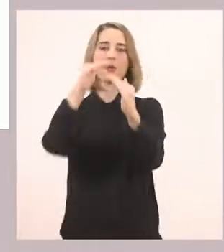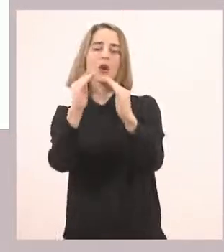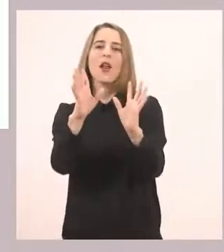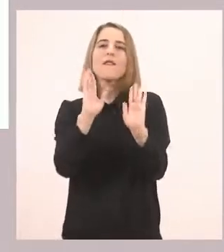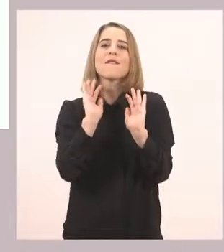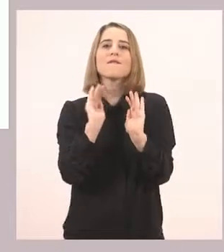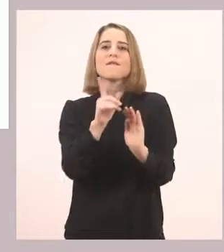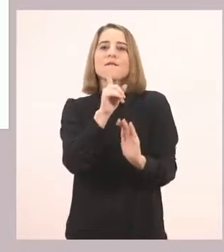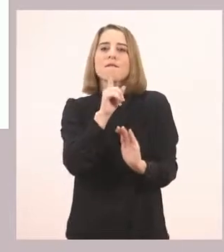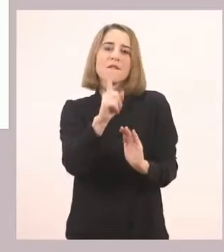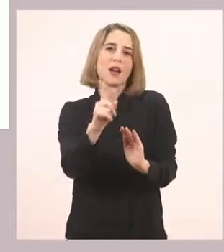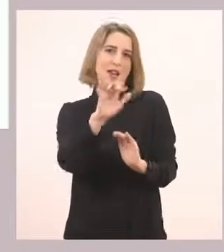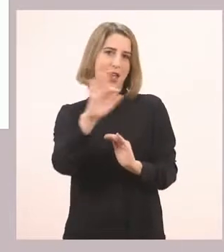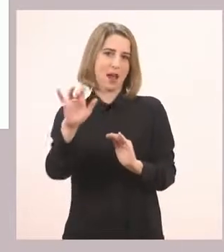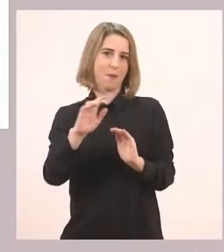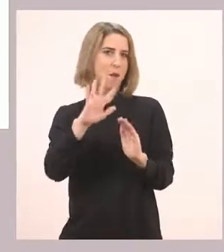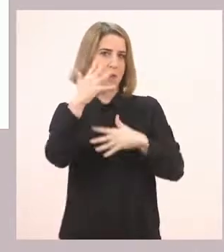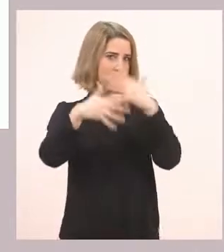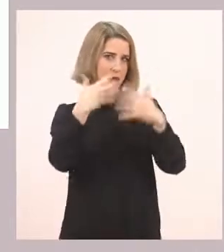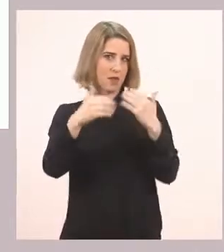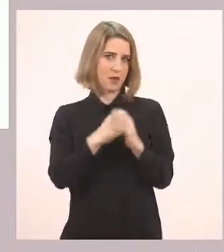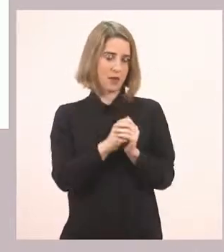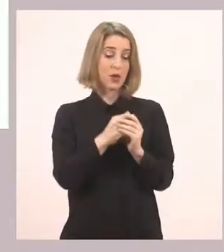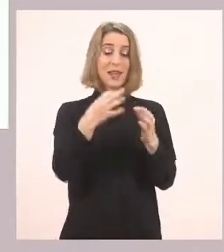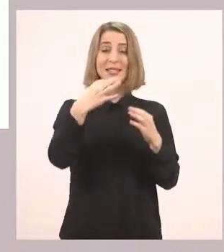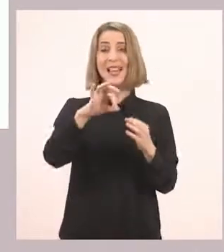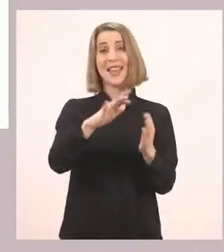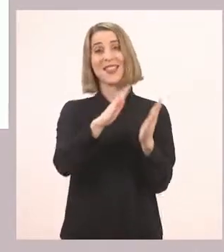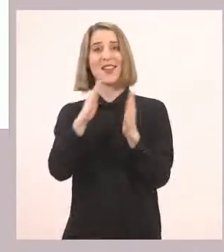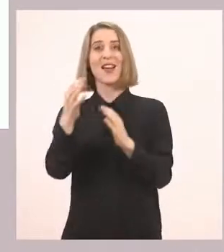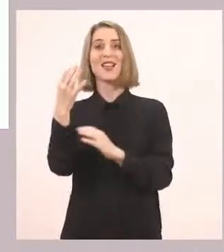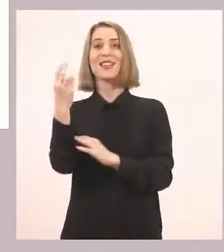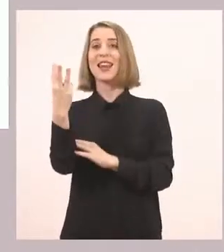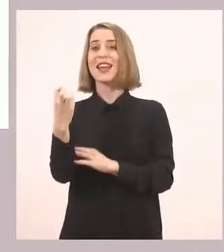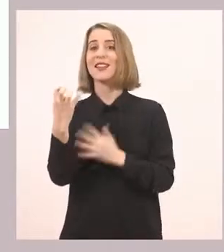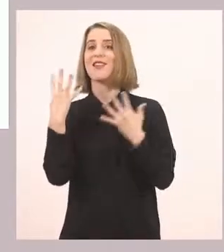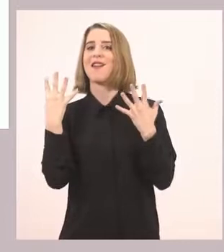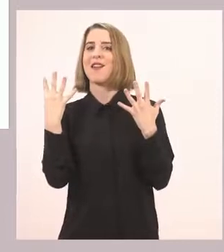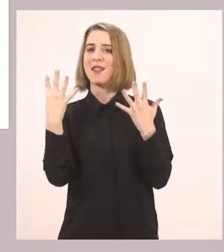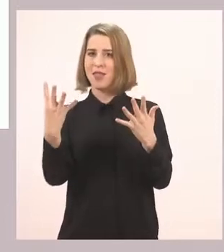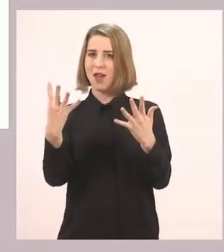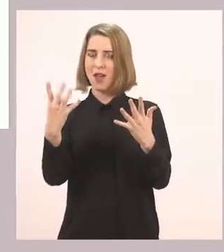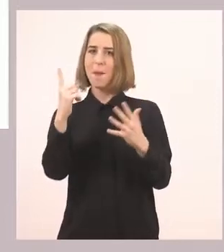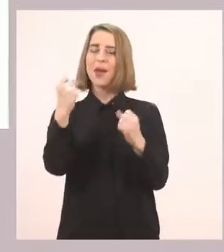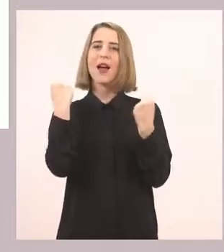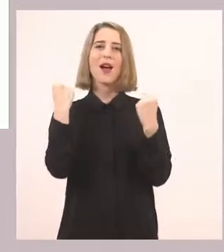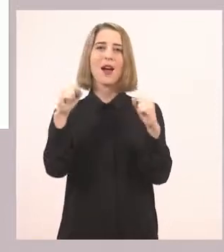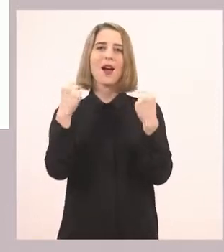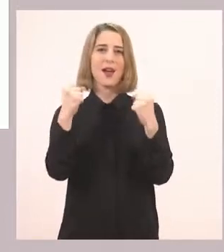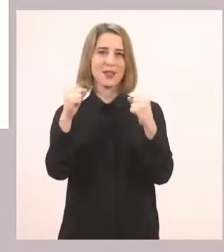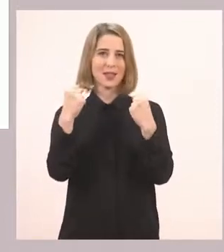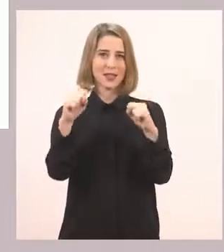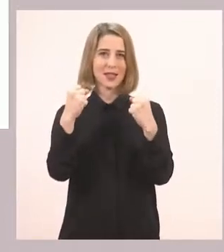το ίδιο γραμματάκι. Τώρα θα πάμε στην διπλανή σελίδα, σε σελίδα 39. Και θα κάνουμε μία άσκηση.